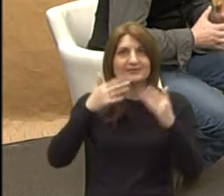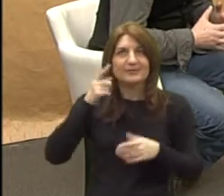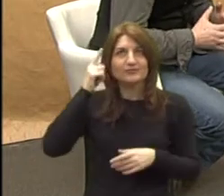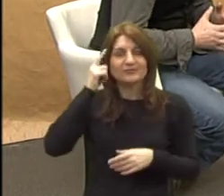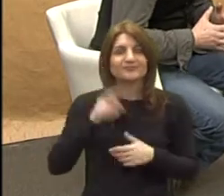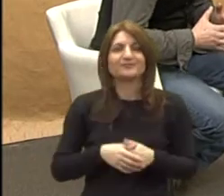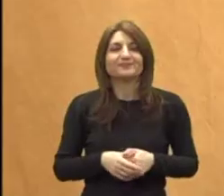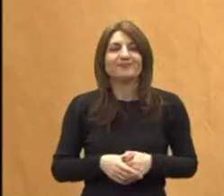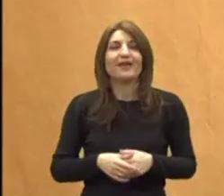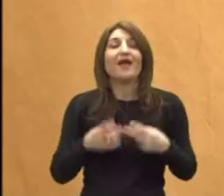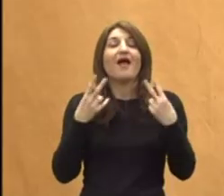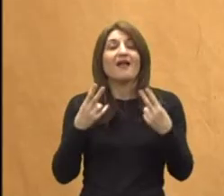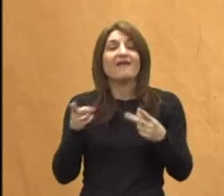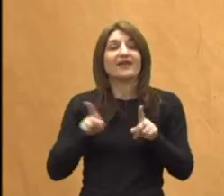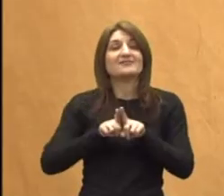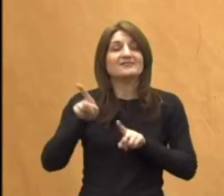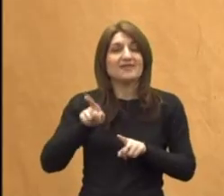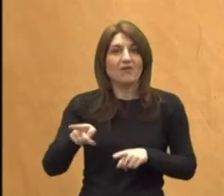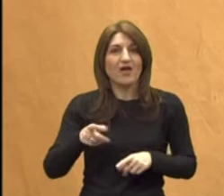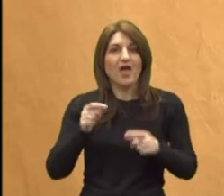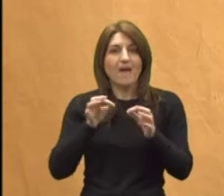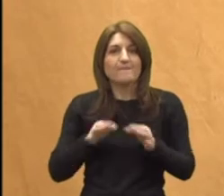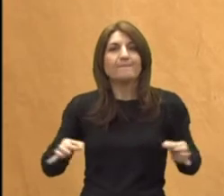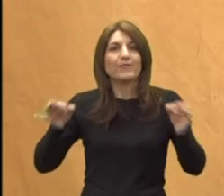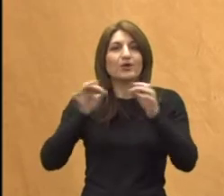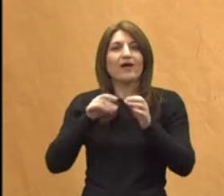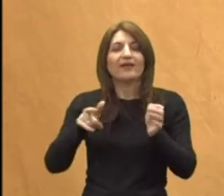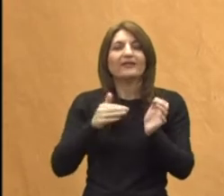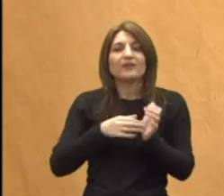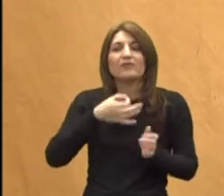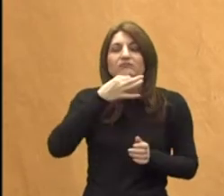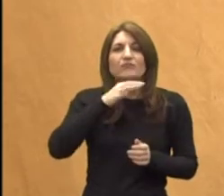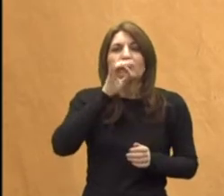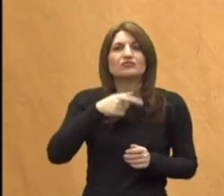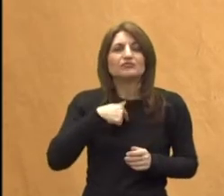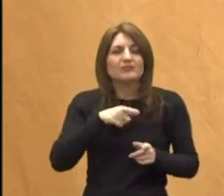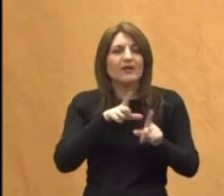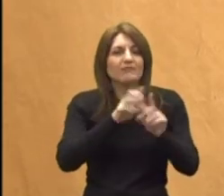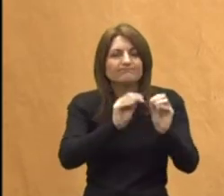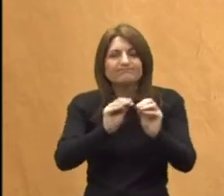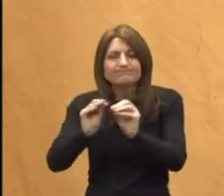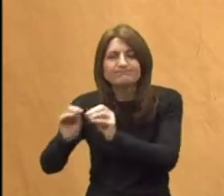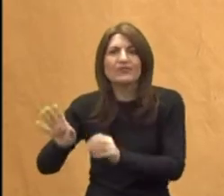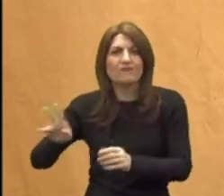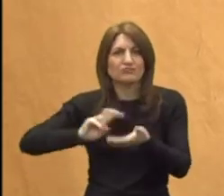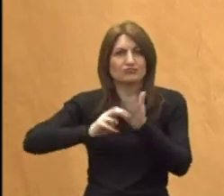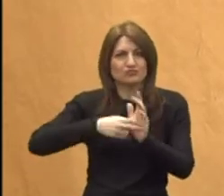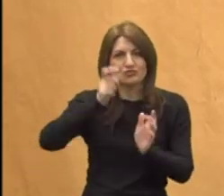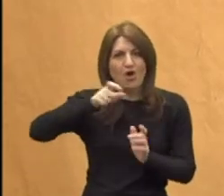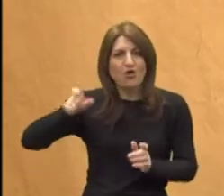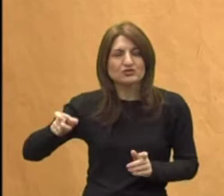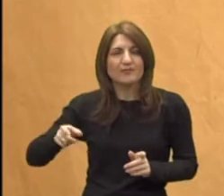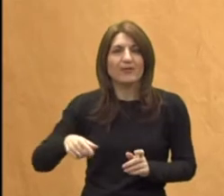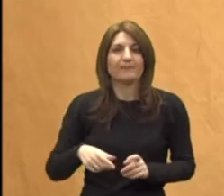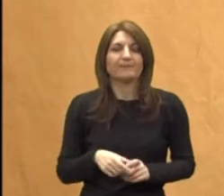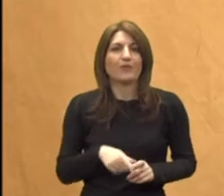glavni ciljevi ovog našeg projekta su to, prije svega, da poboćemo svoje kompetencije, educiiranog svog osoblja. Znači, u ovom projektu